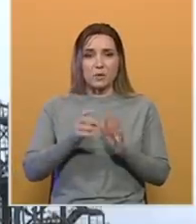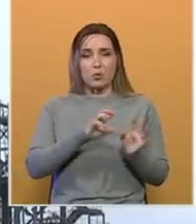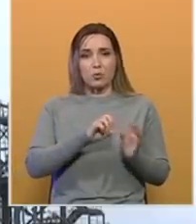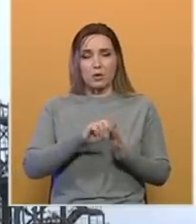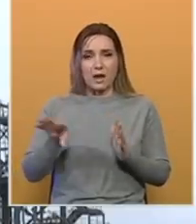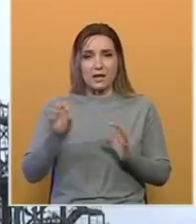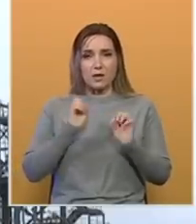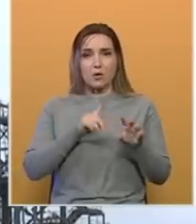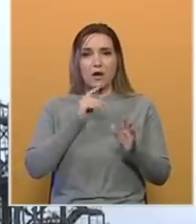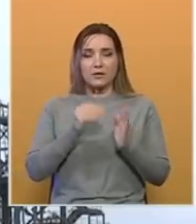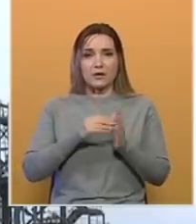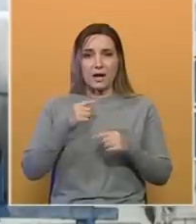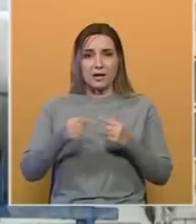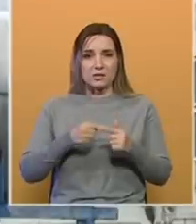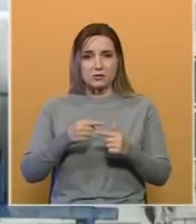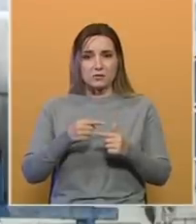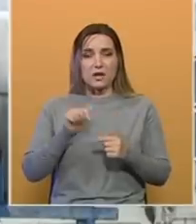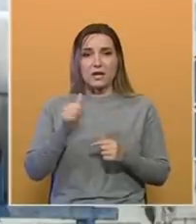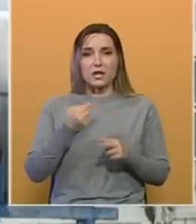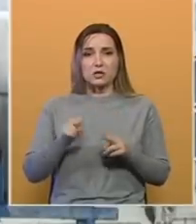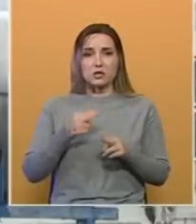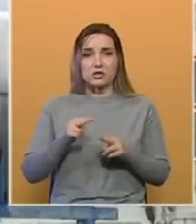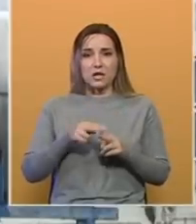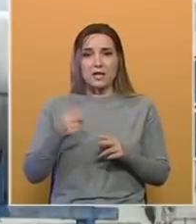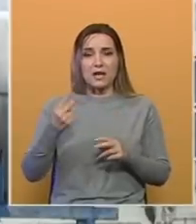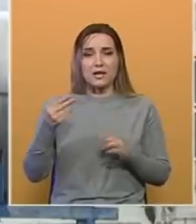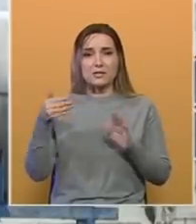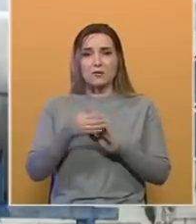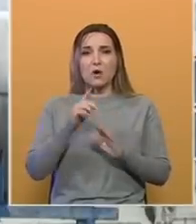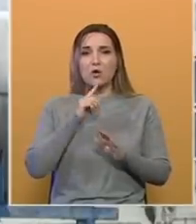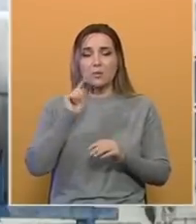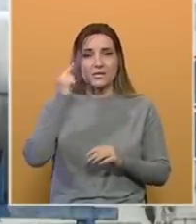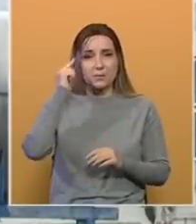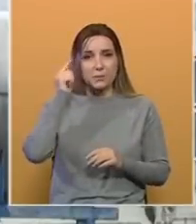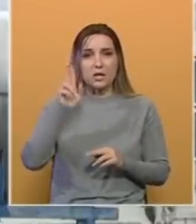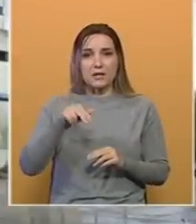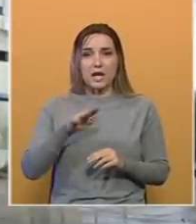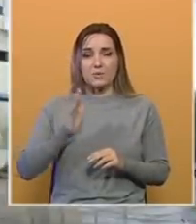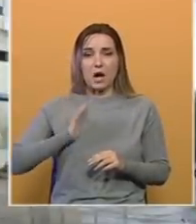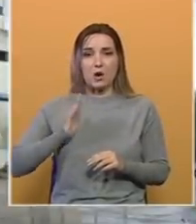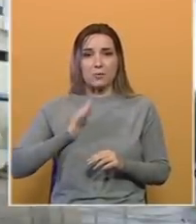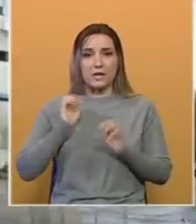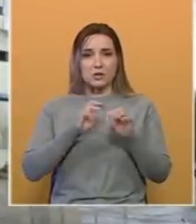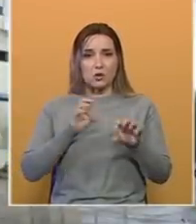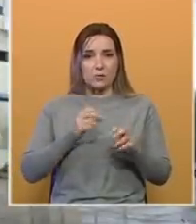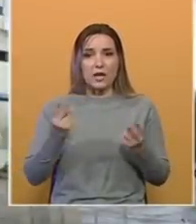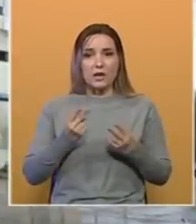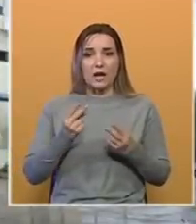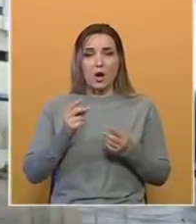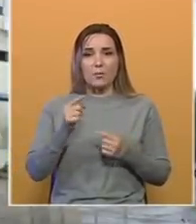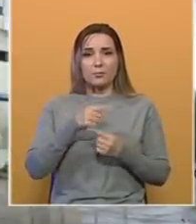otpada koju treba realizovati organika je čišćenje rezervara u kojima se pretpostavlja da ima opasnog otpada poput